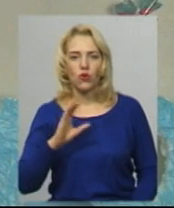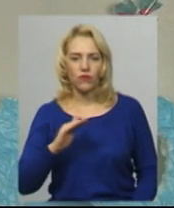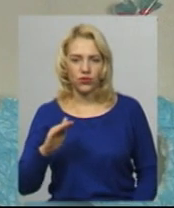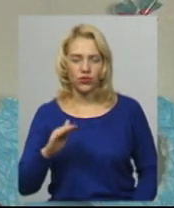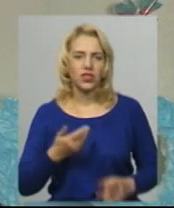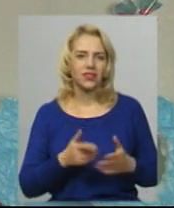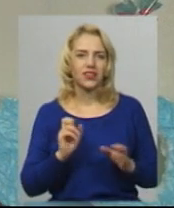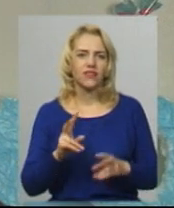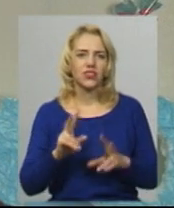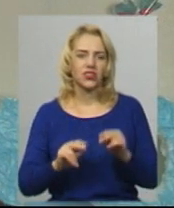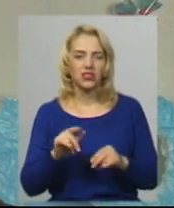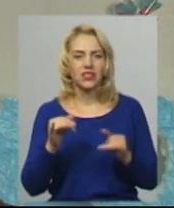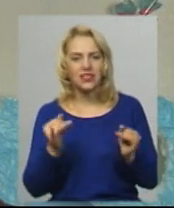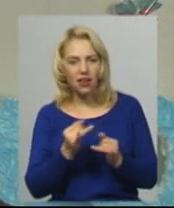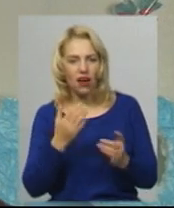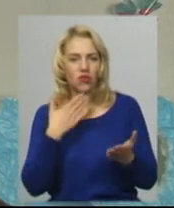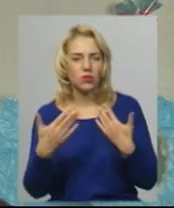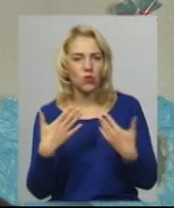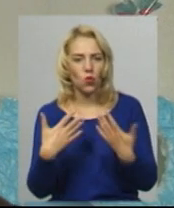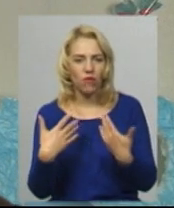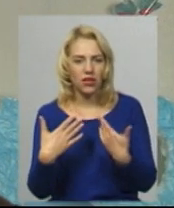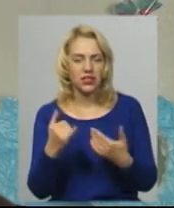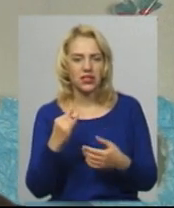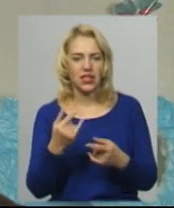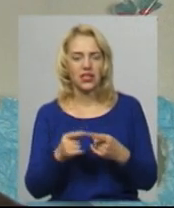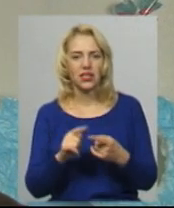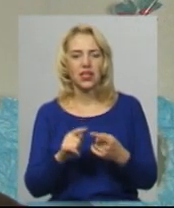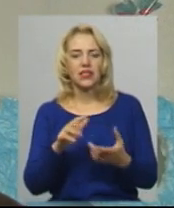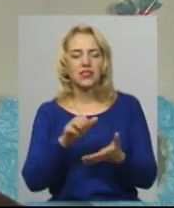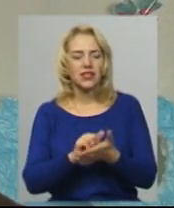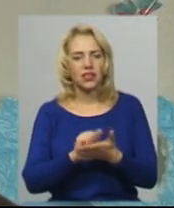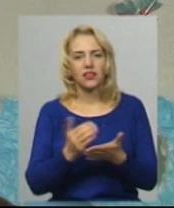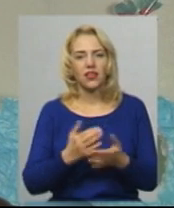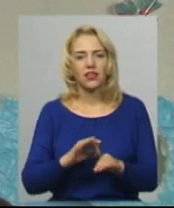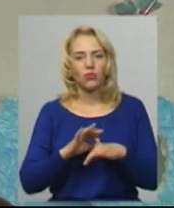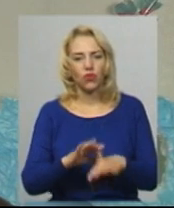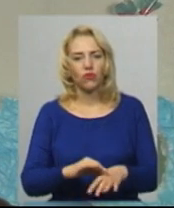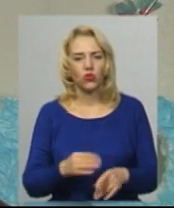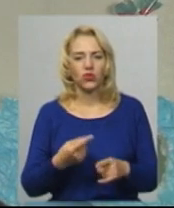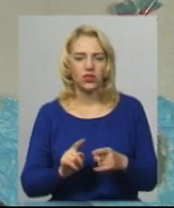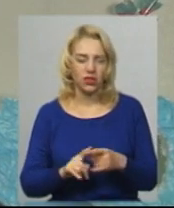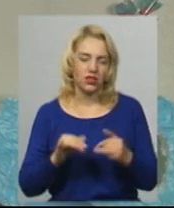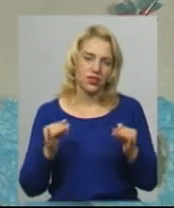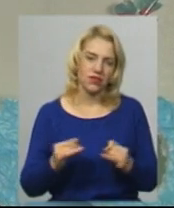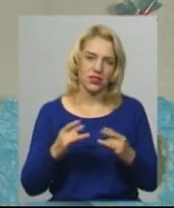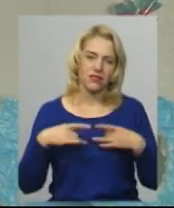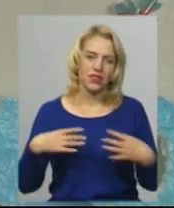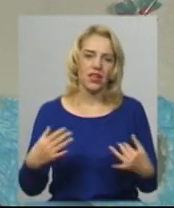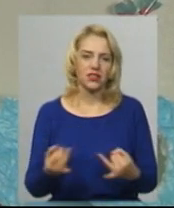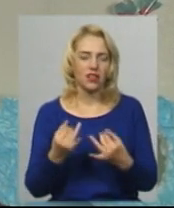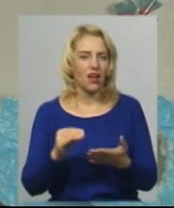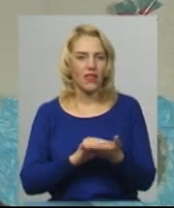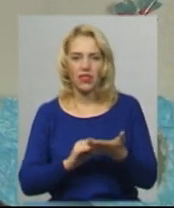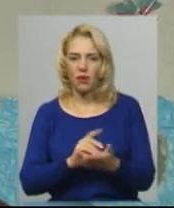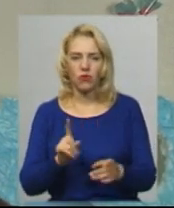Такий цікавий, з ним цікаво спілкуватися. І заняття, які він проводить з дітьми, свята теж цікаві, і неповторні, кожен